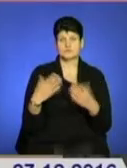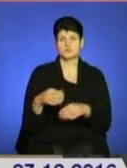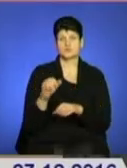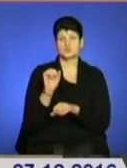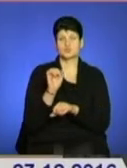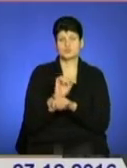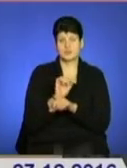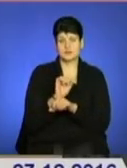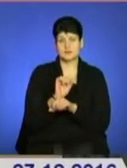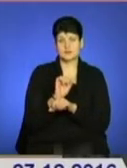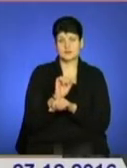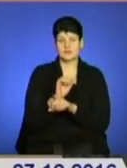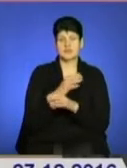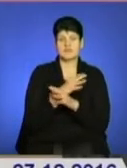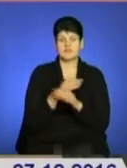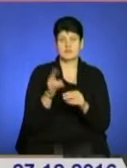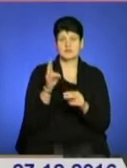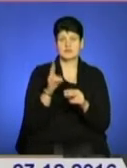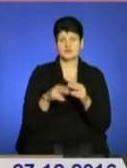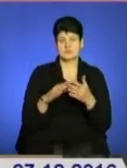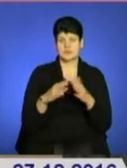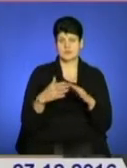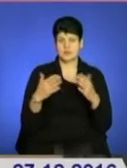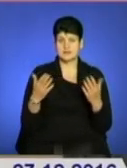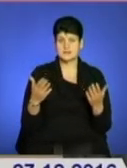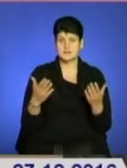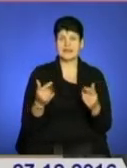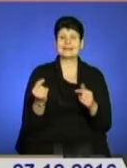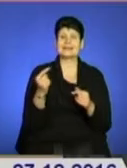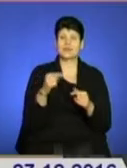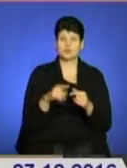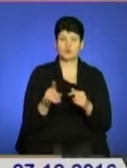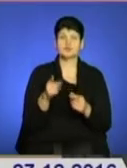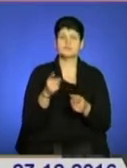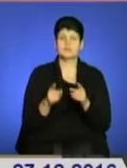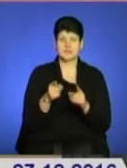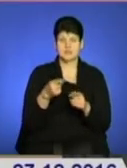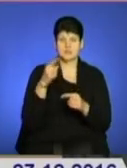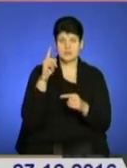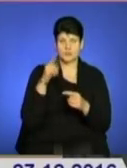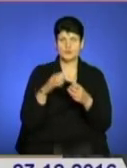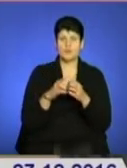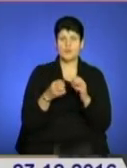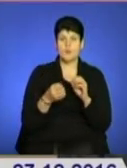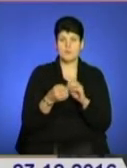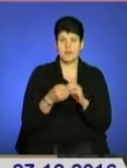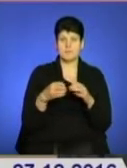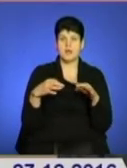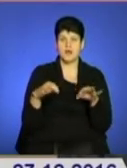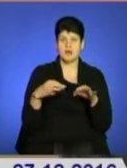зупиниться і на тому вже може закінчитися ситуація. Для того, щоб дійсно, знаючи проблеми і авто,